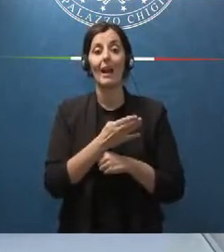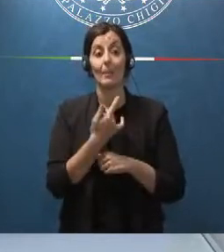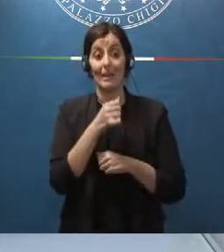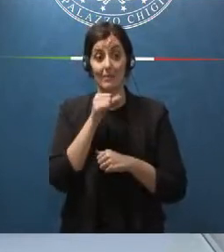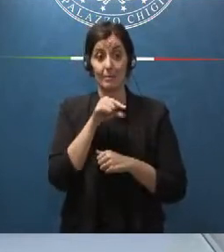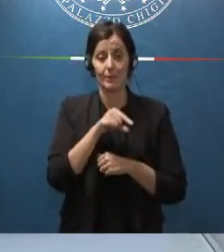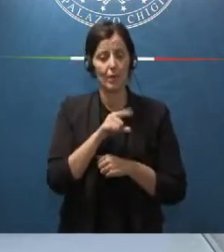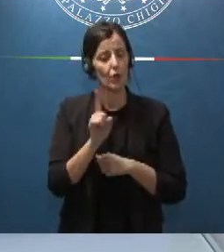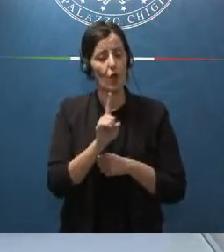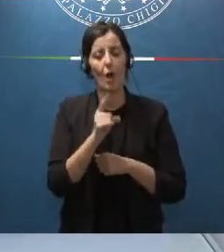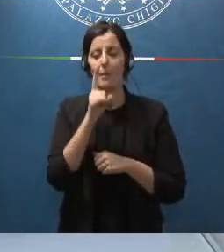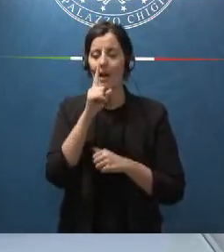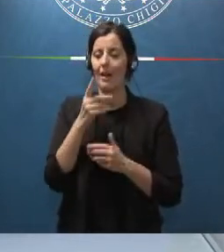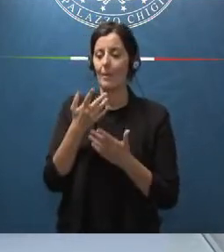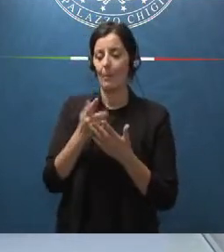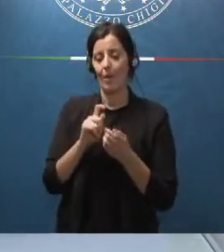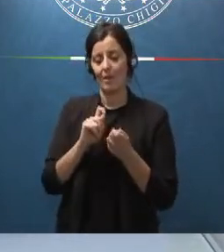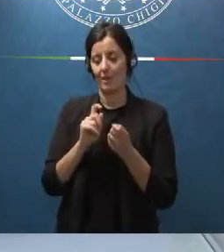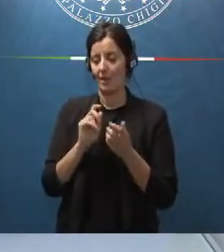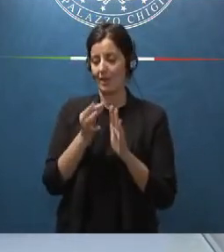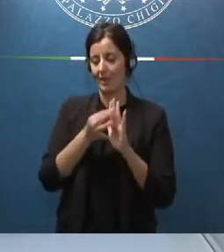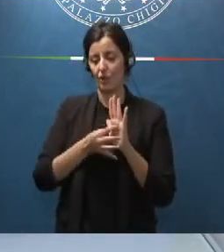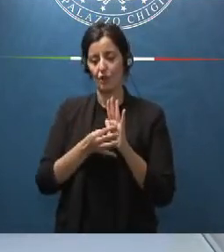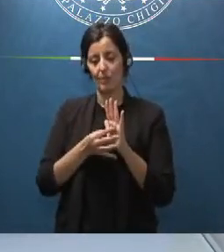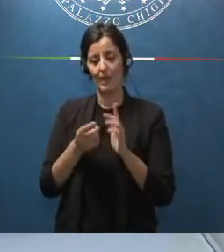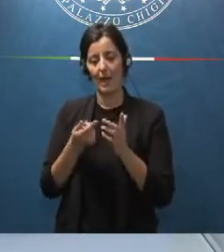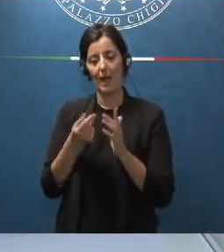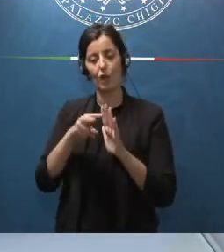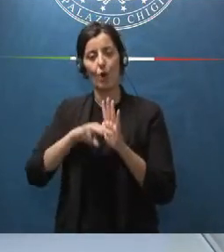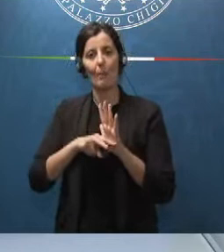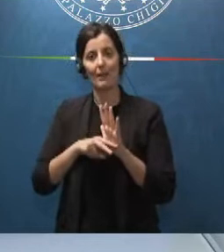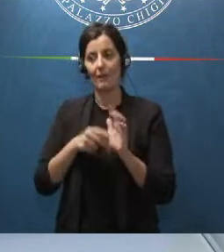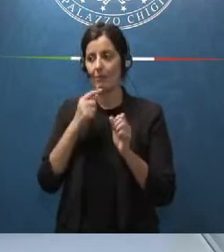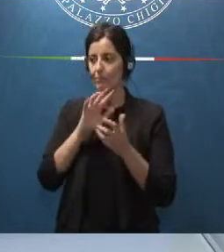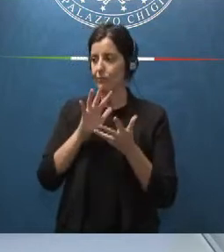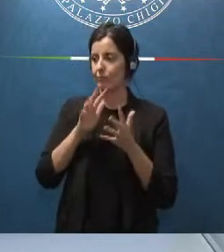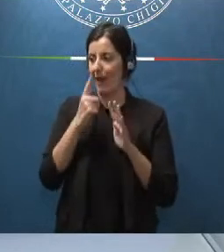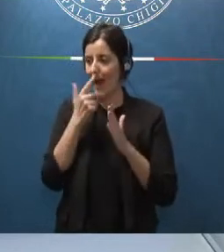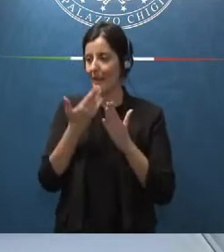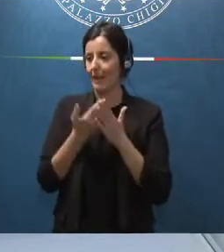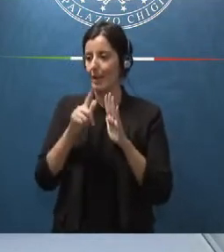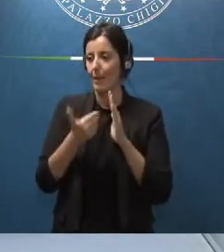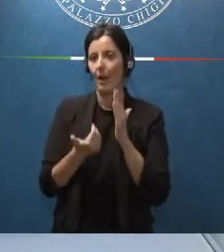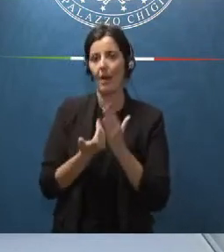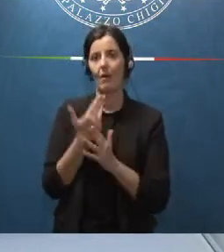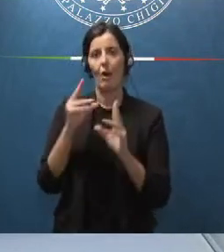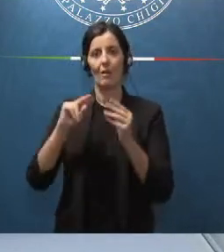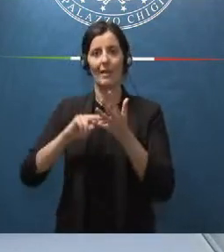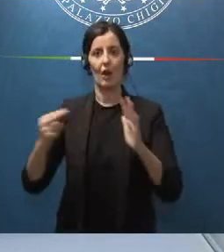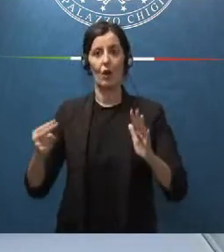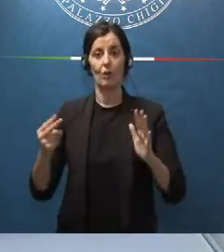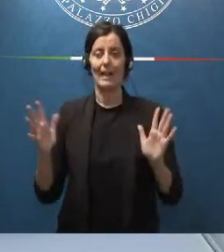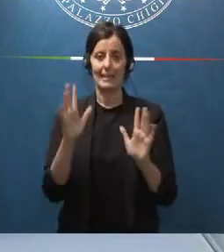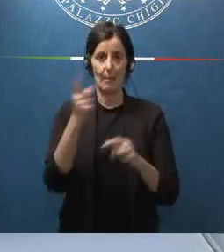la disciplina normativa all'evoluzione tecnologica faccio un esempio noi oggi siamo fermi a una